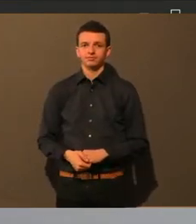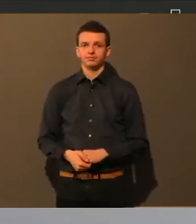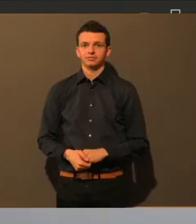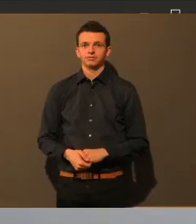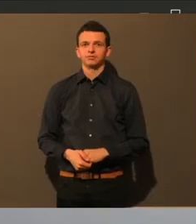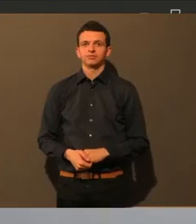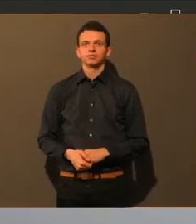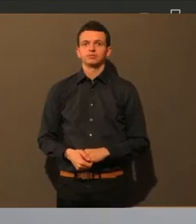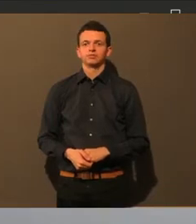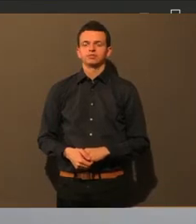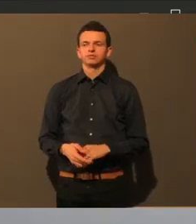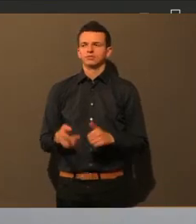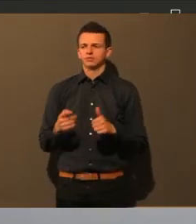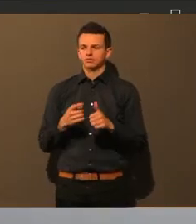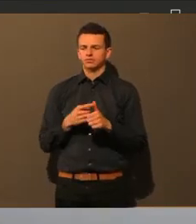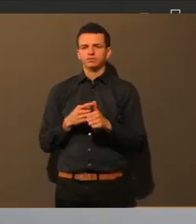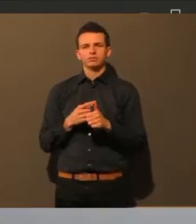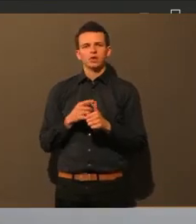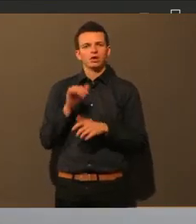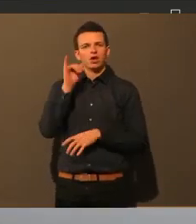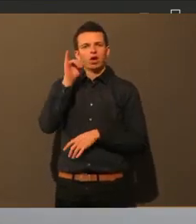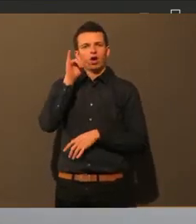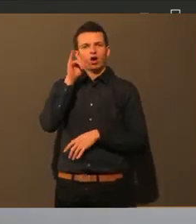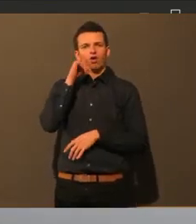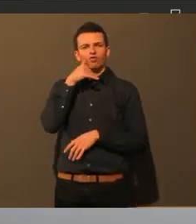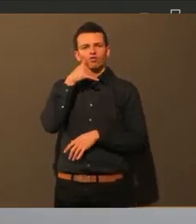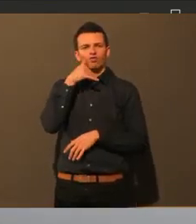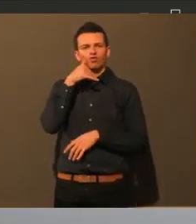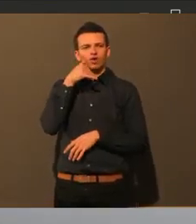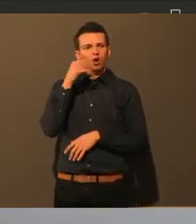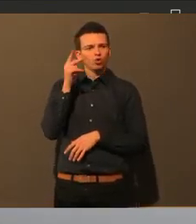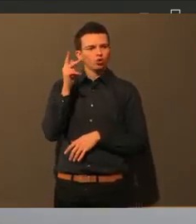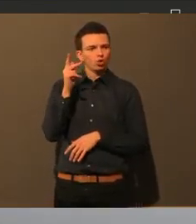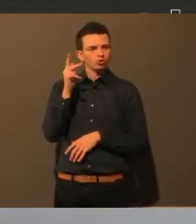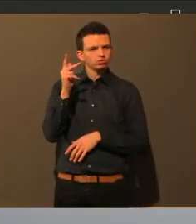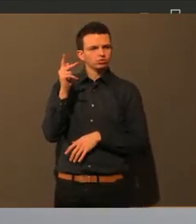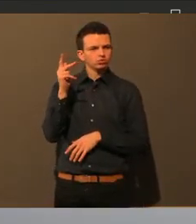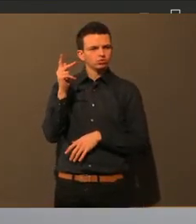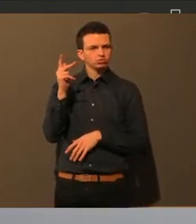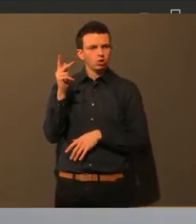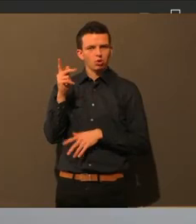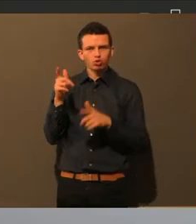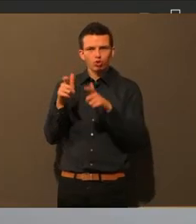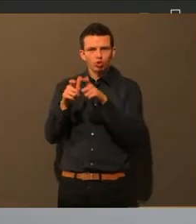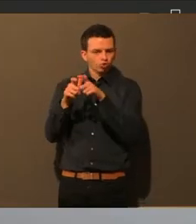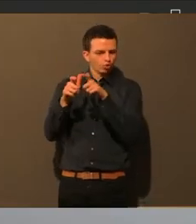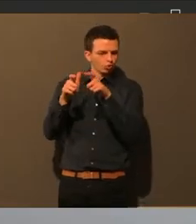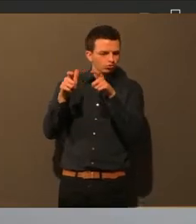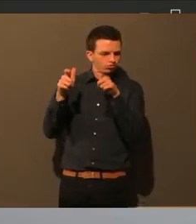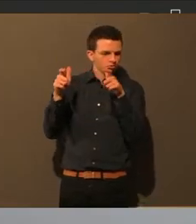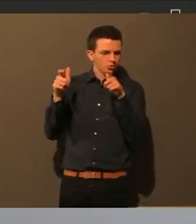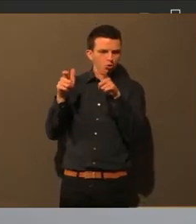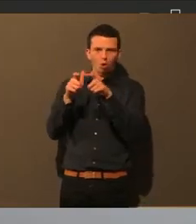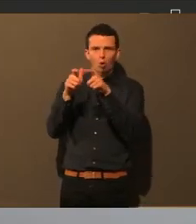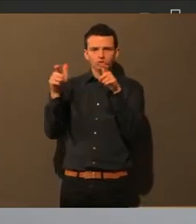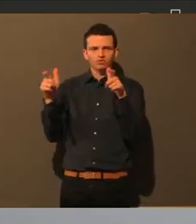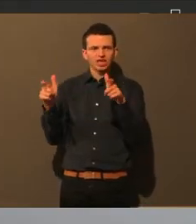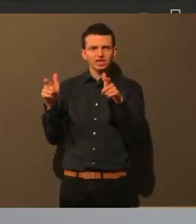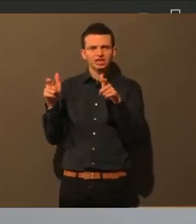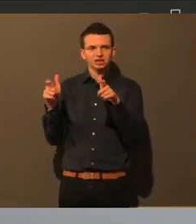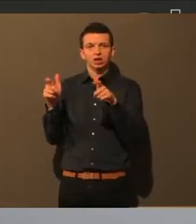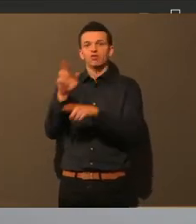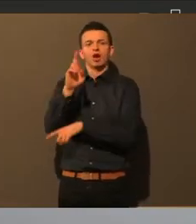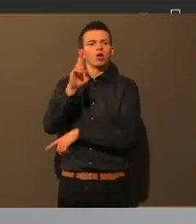ich noch die Frau Rosso, wenn es zum Thema Schule geht, weil der Herr Domboski soll nicht drinnen runterfallen. Und unsere Zeit neigt sich